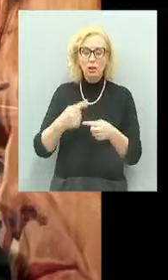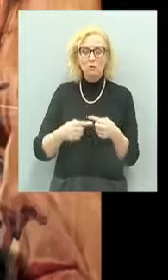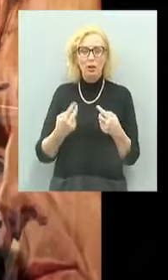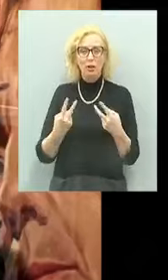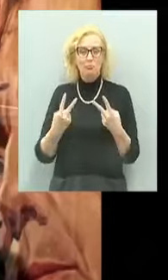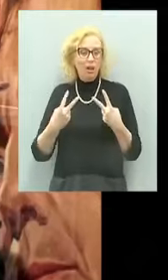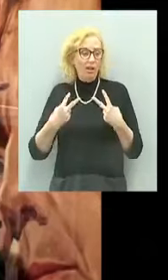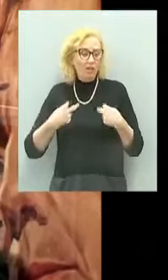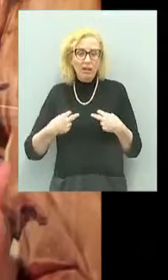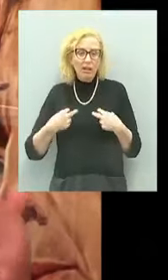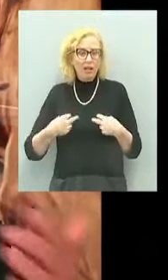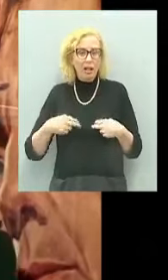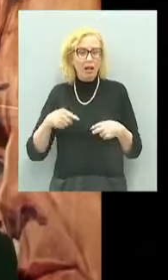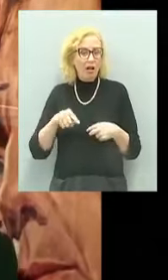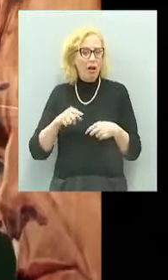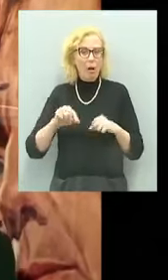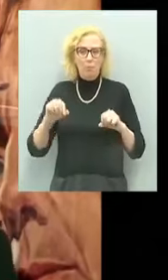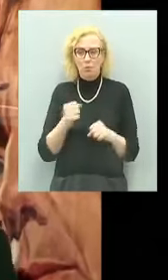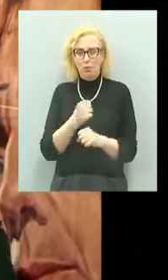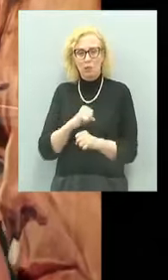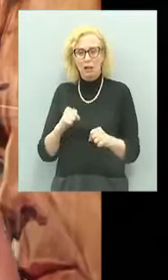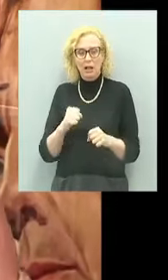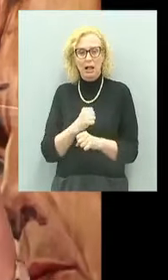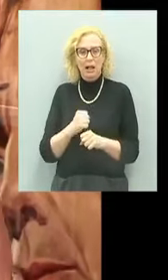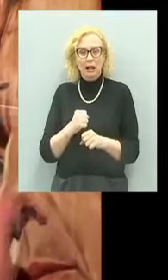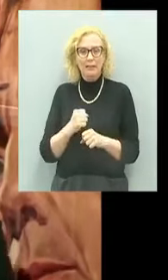fare quella che era la nostra vita di sempre,